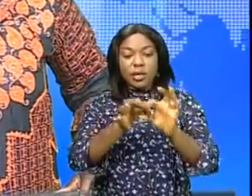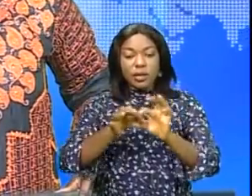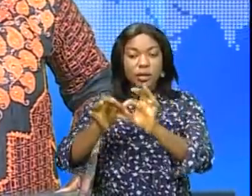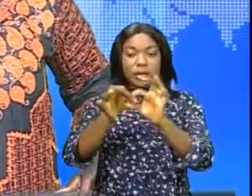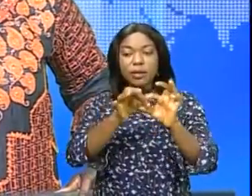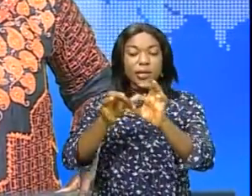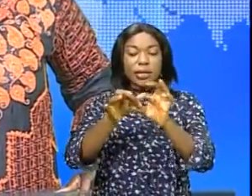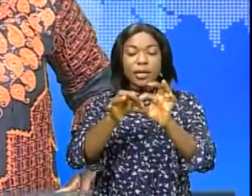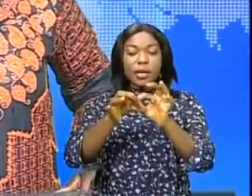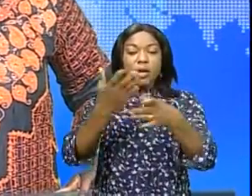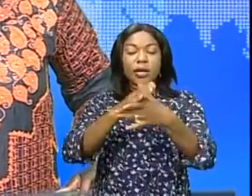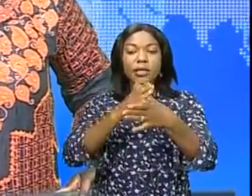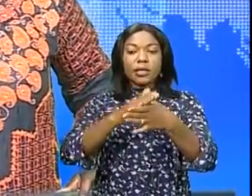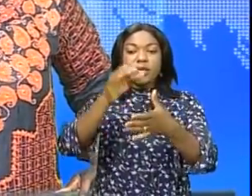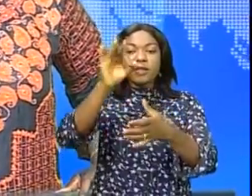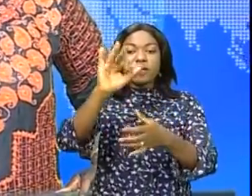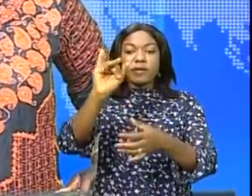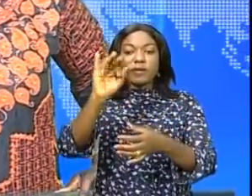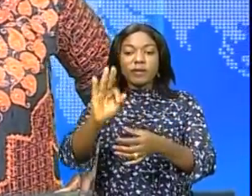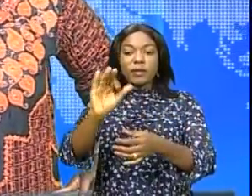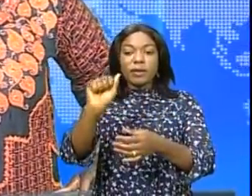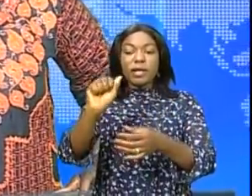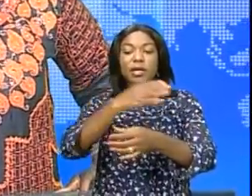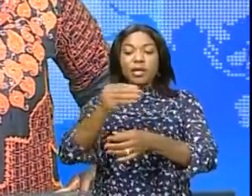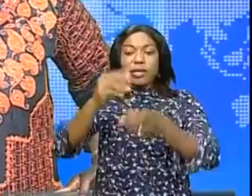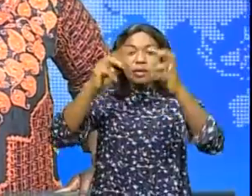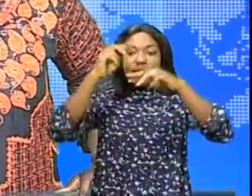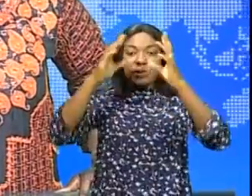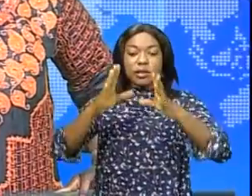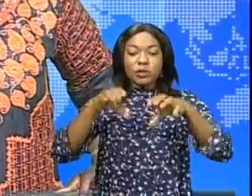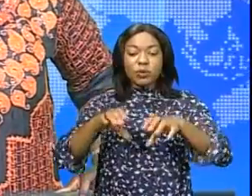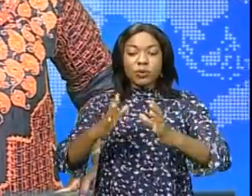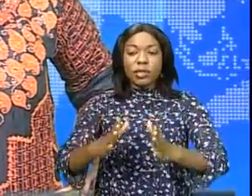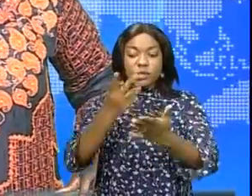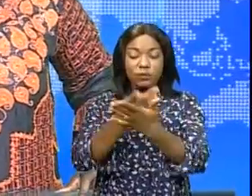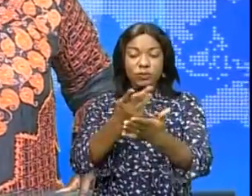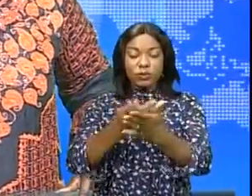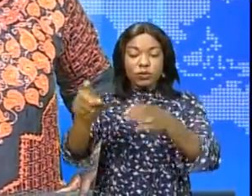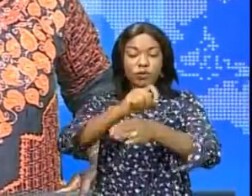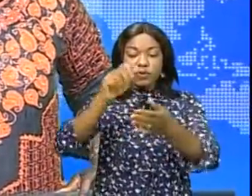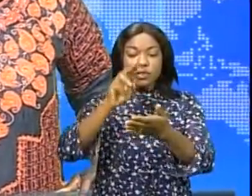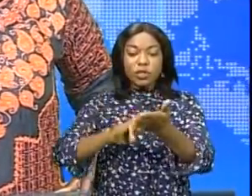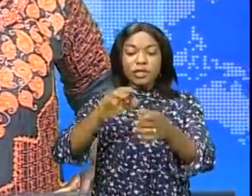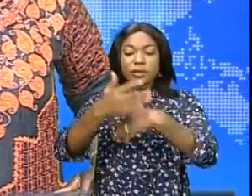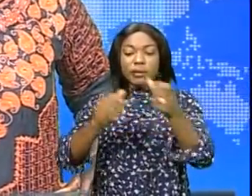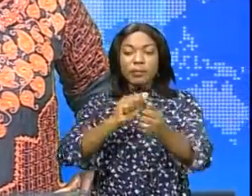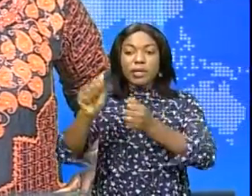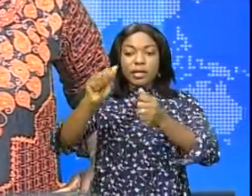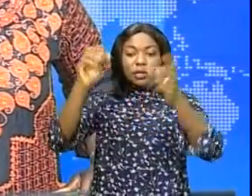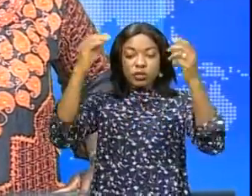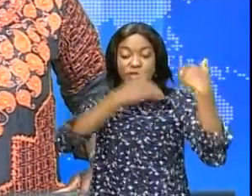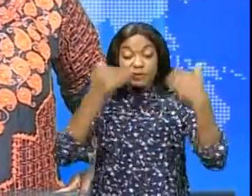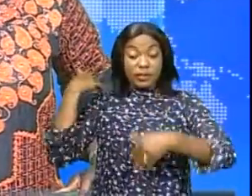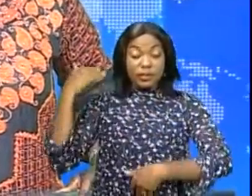sens entre la FIFA et le ministre congolais des sports grâce à une convention rendue possible par le chef de l'État, Patrick